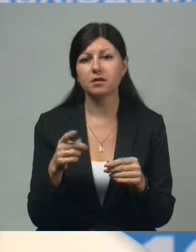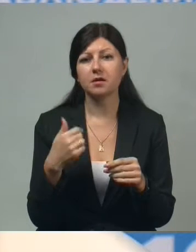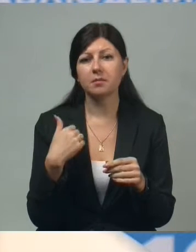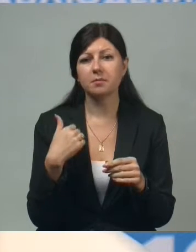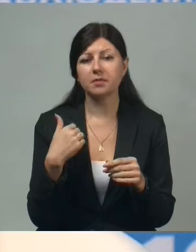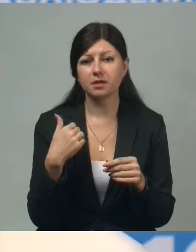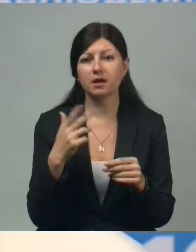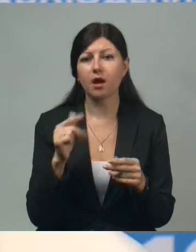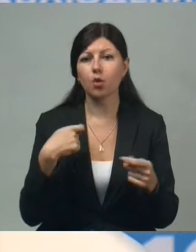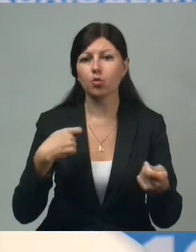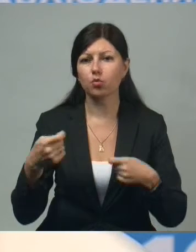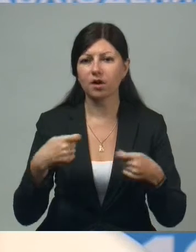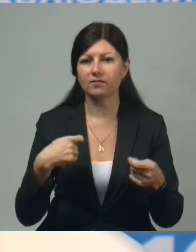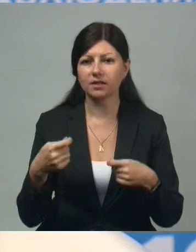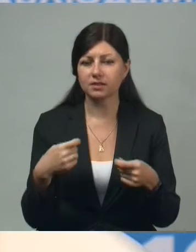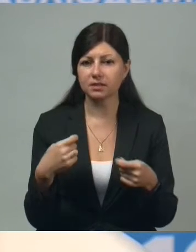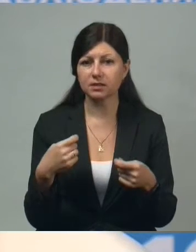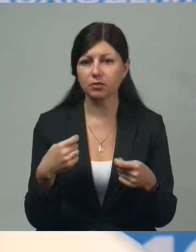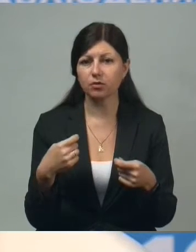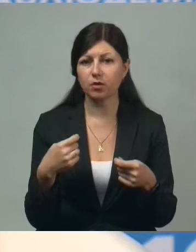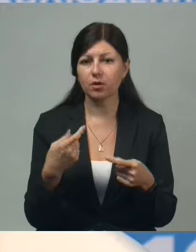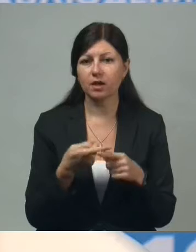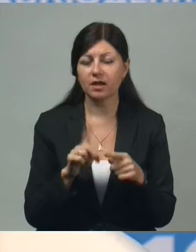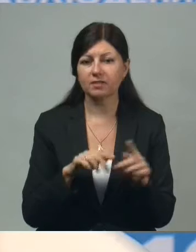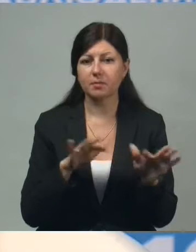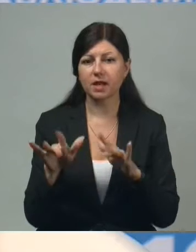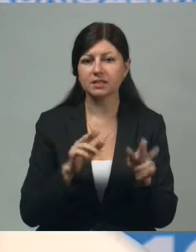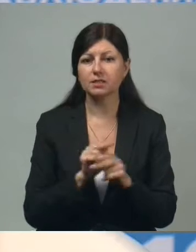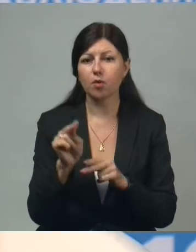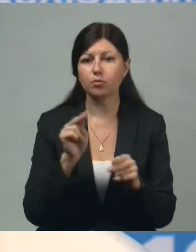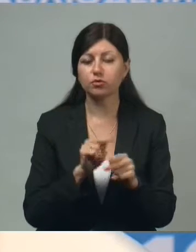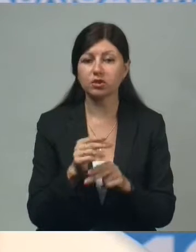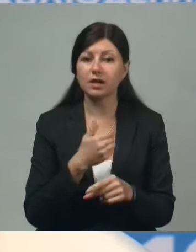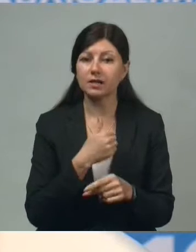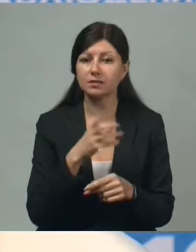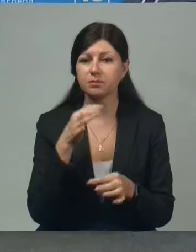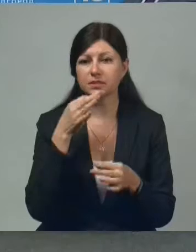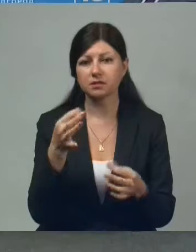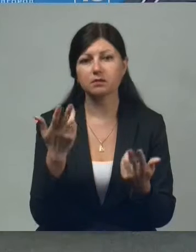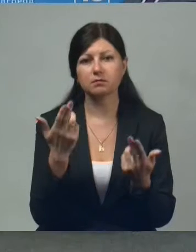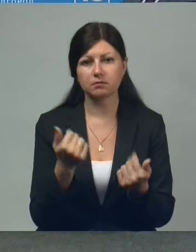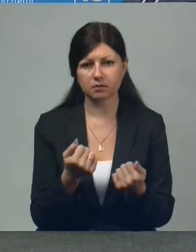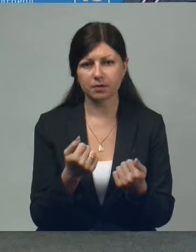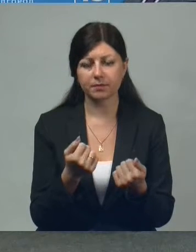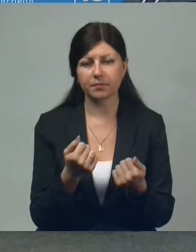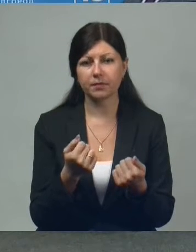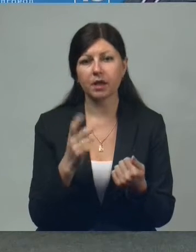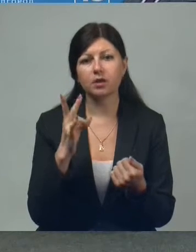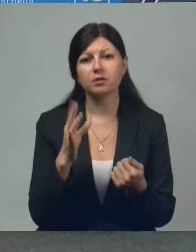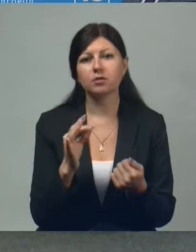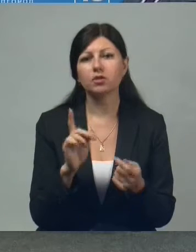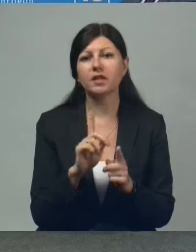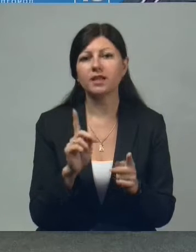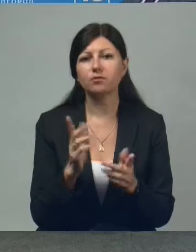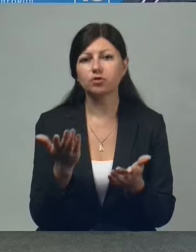мне, конечно, как руководителю процесса обучения хотелось бы сказать «да», однозначно. Но для